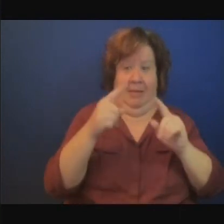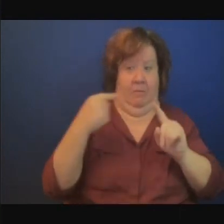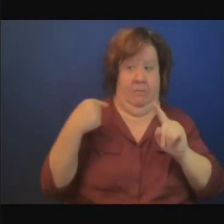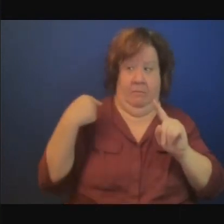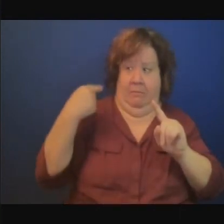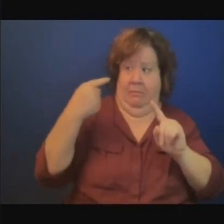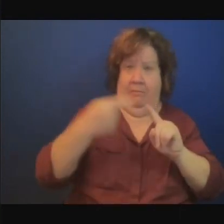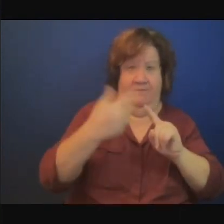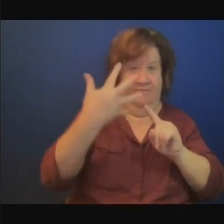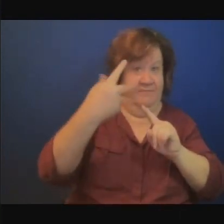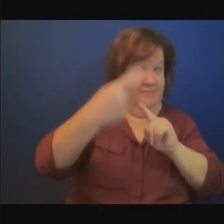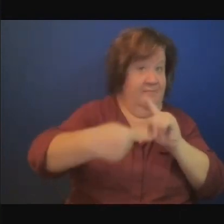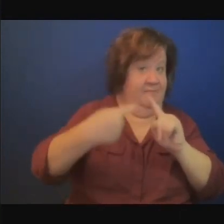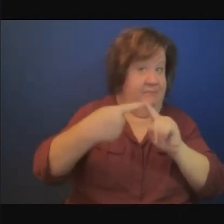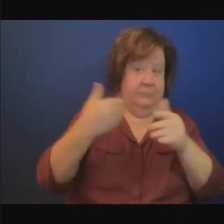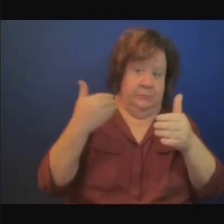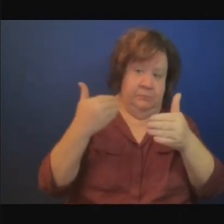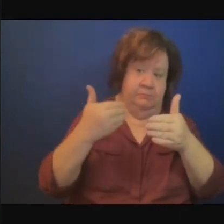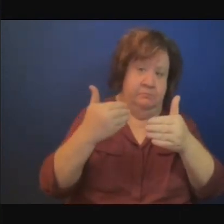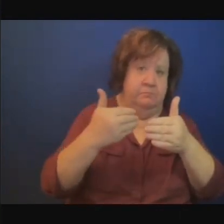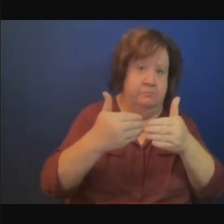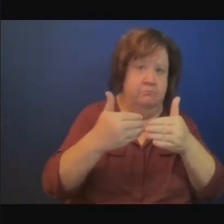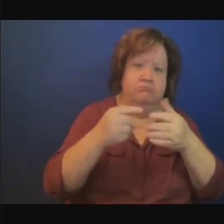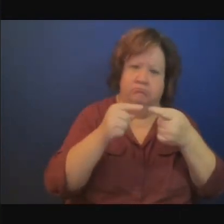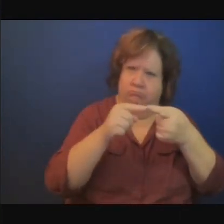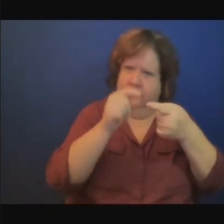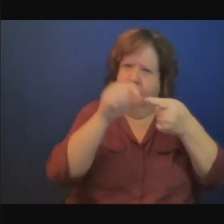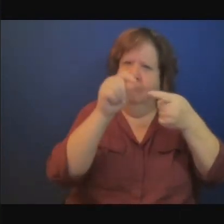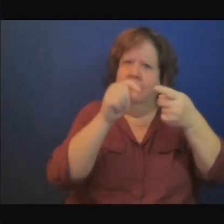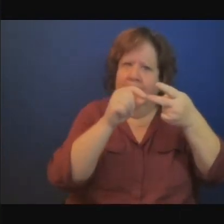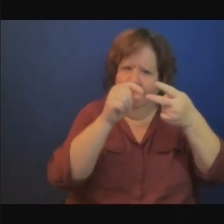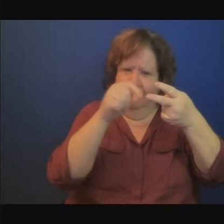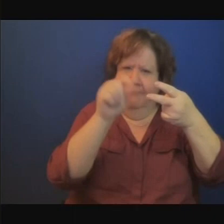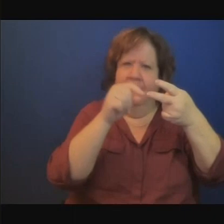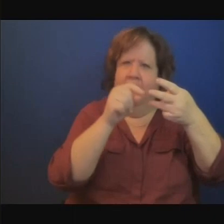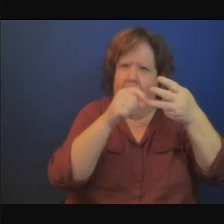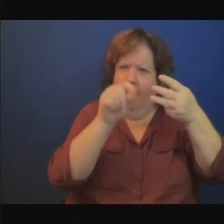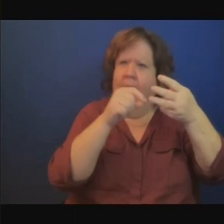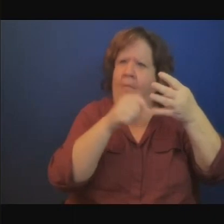prenons l'agriculture les forêts qui en font partie